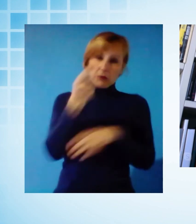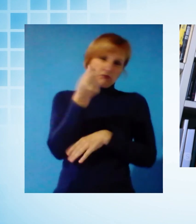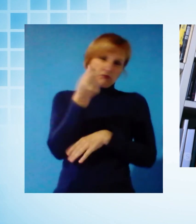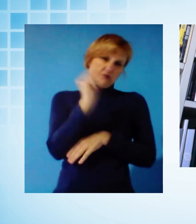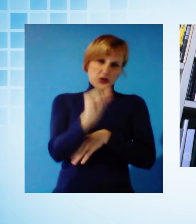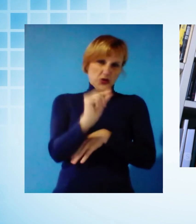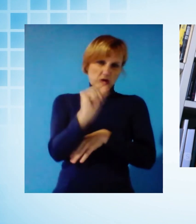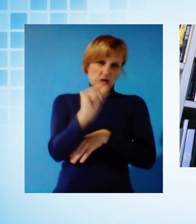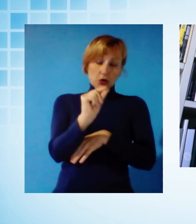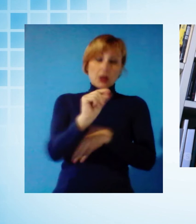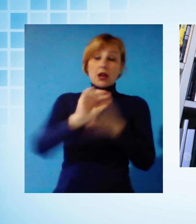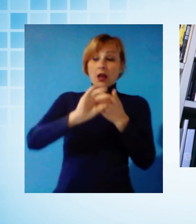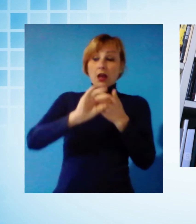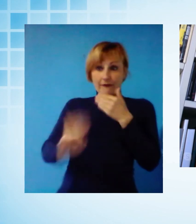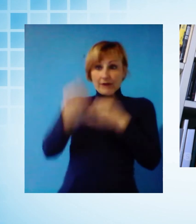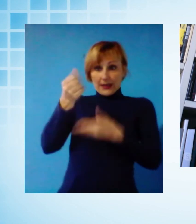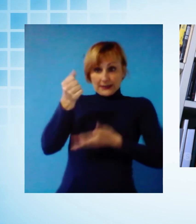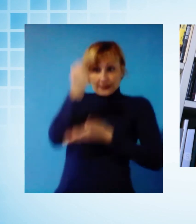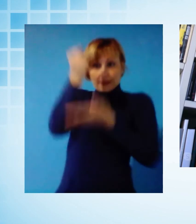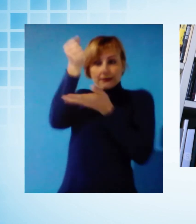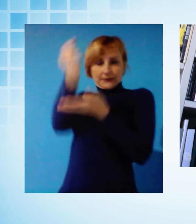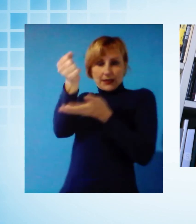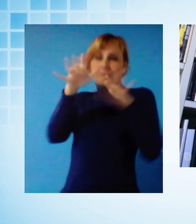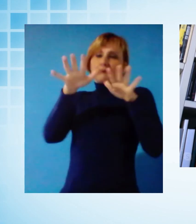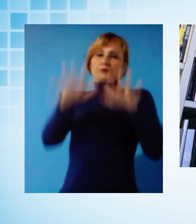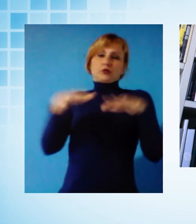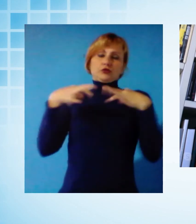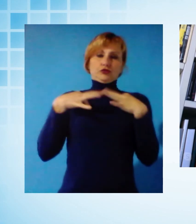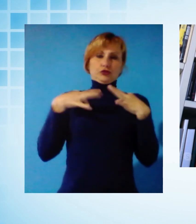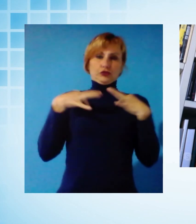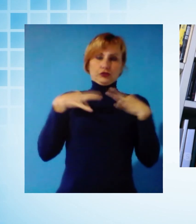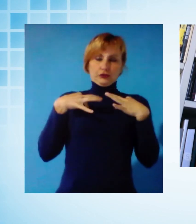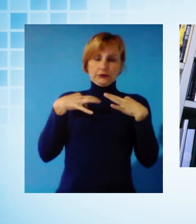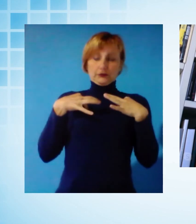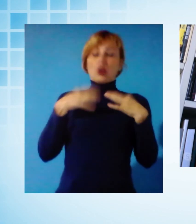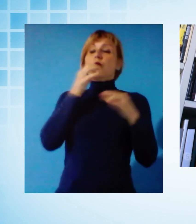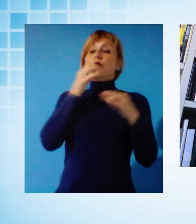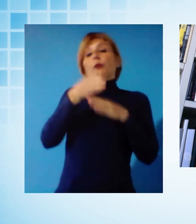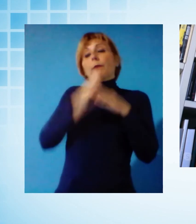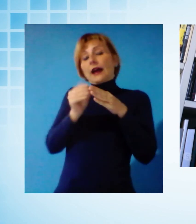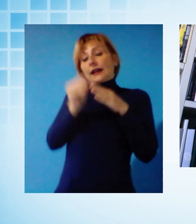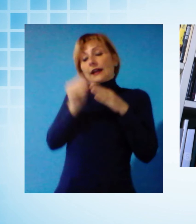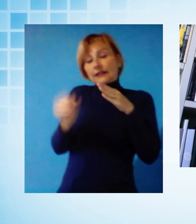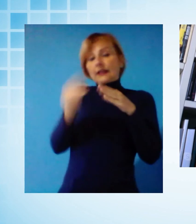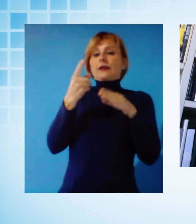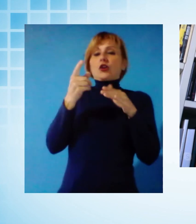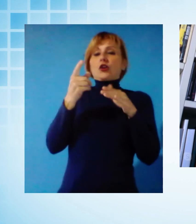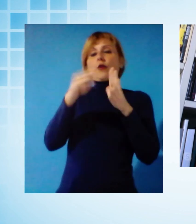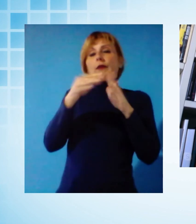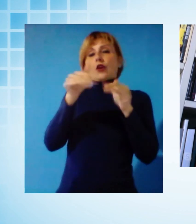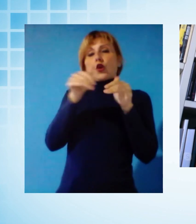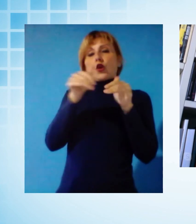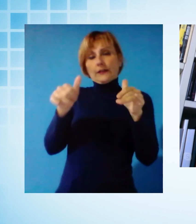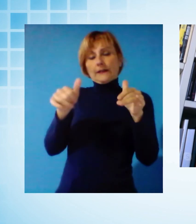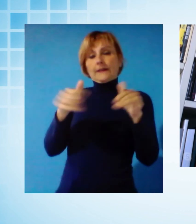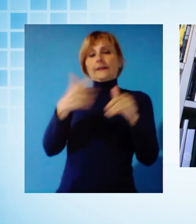verranno quindi sono destinate anche al collezionismo perché sono tre esemplari per ognuna e